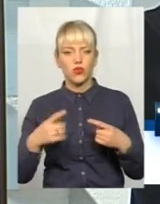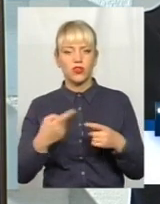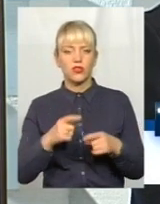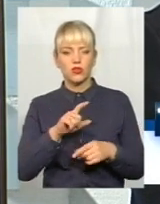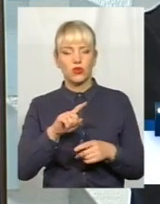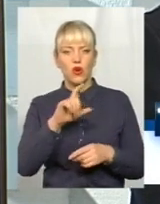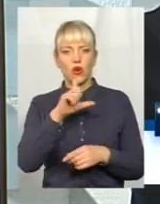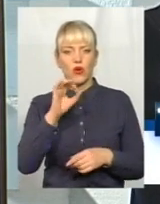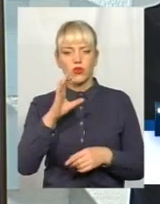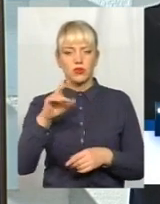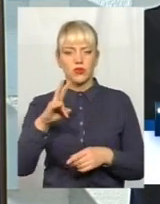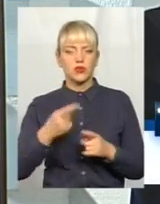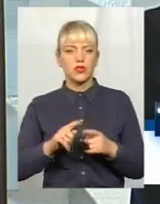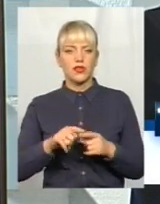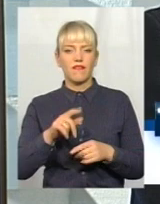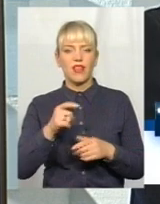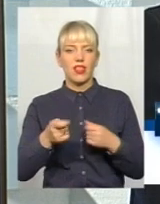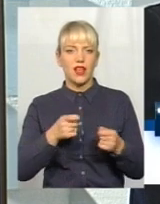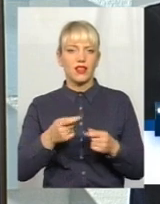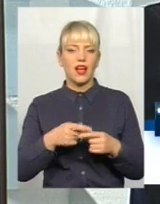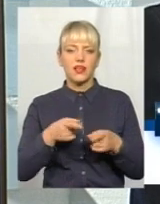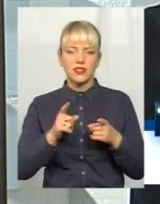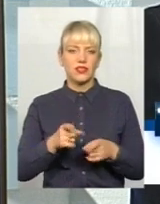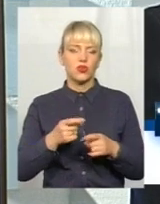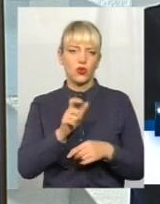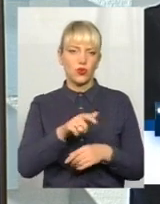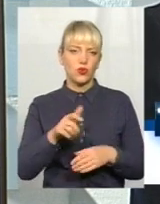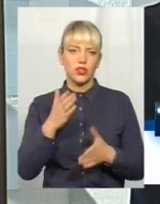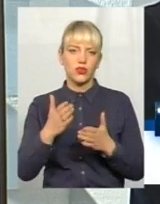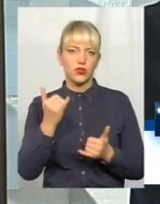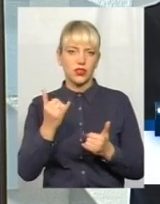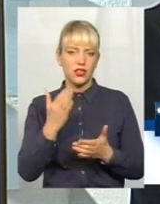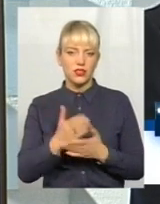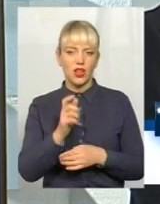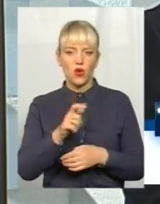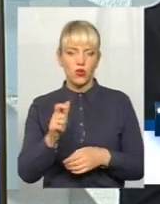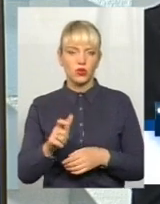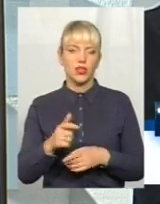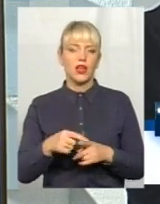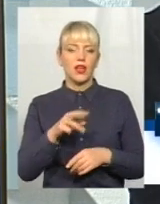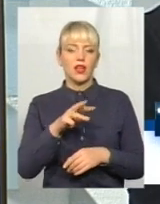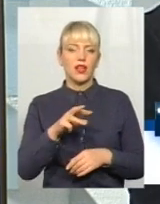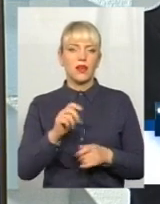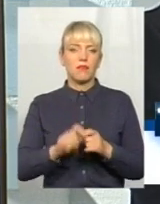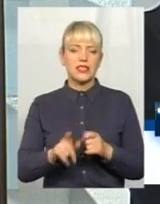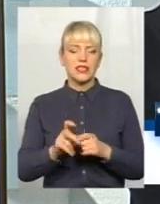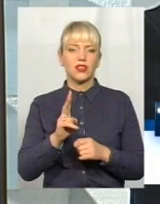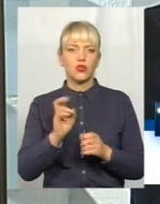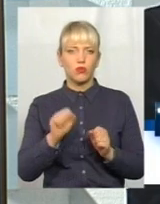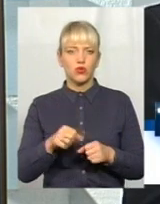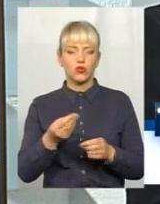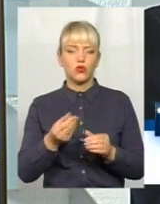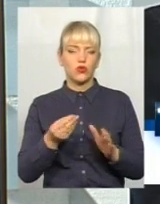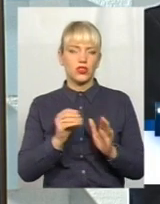дійсно небайдужі люди. Якщо зараз є люди, меценати, які можуть вкласти великі кошти,